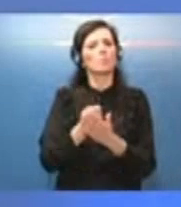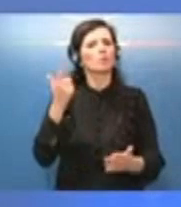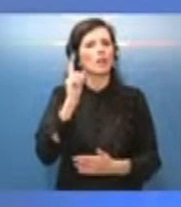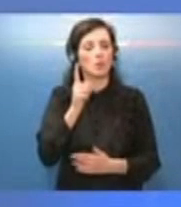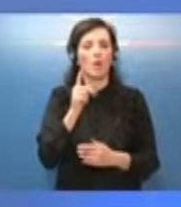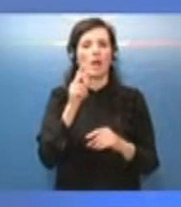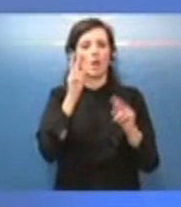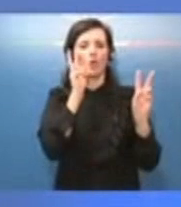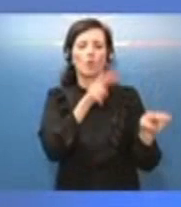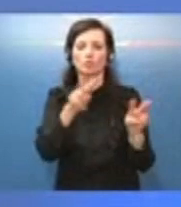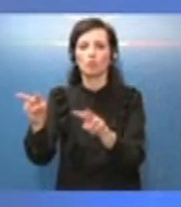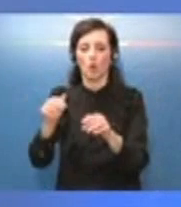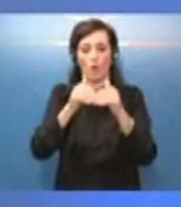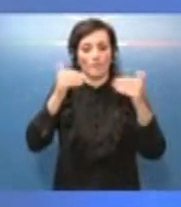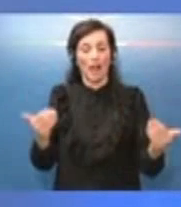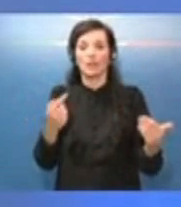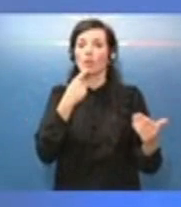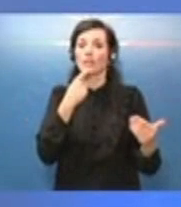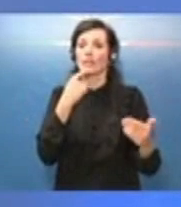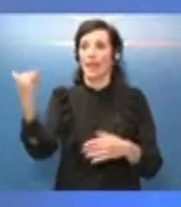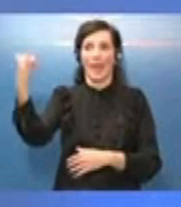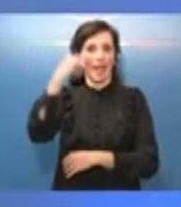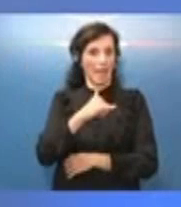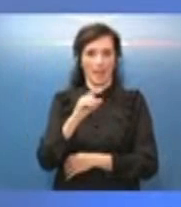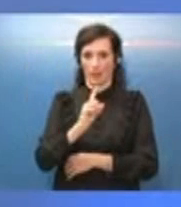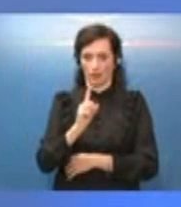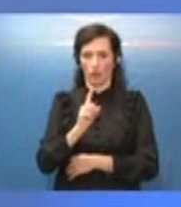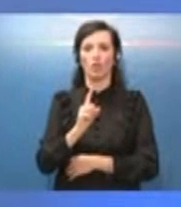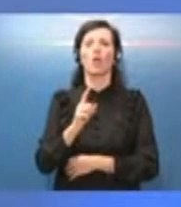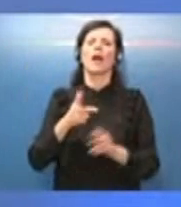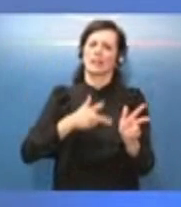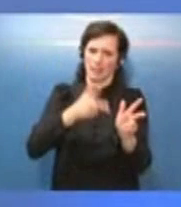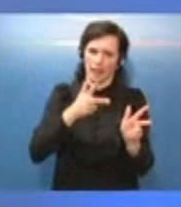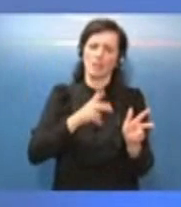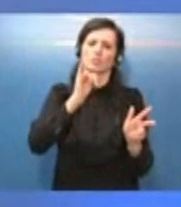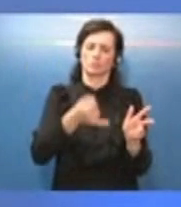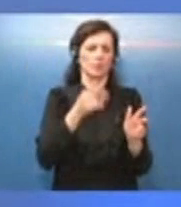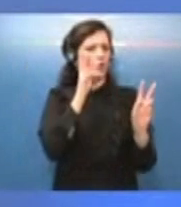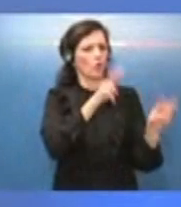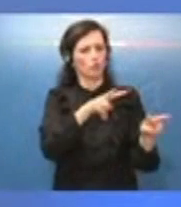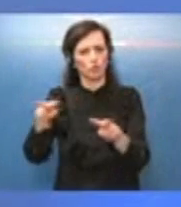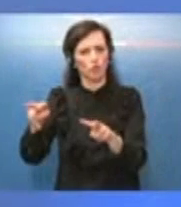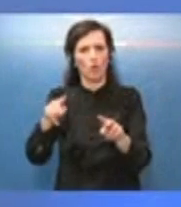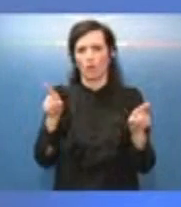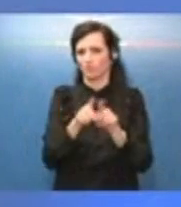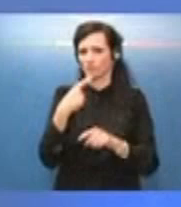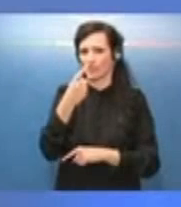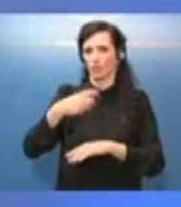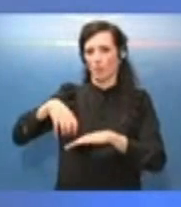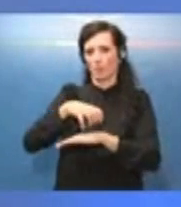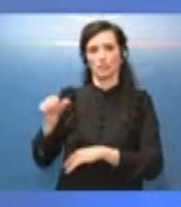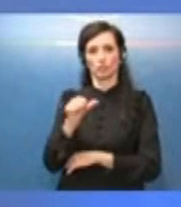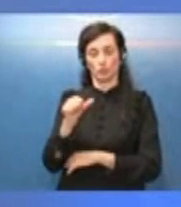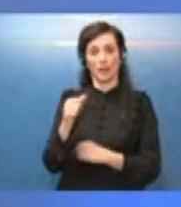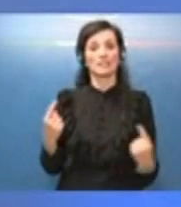non arrivano in aereo e in treno saranno controllati esattamente come ha appena detto il Ministro Speranza.